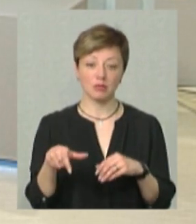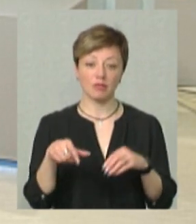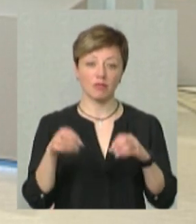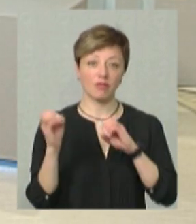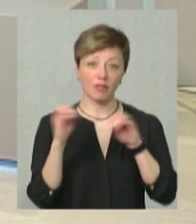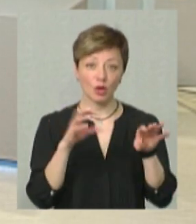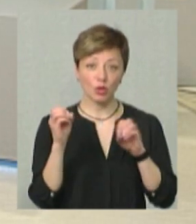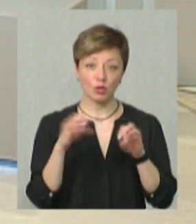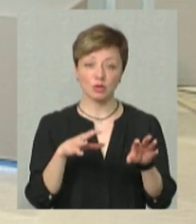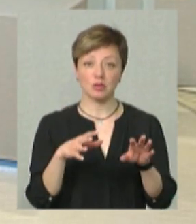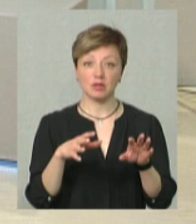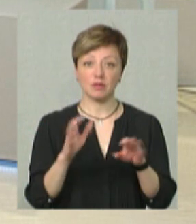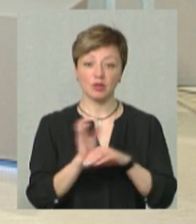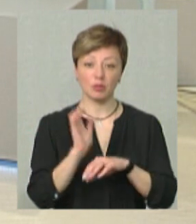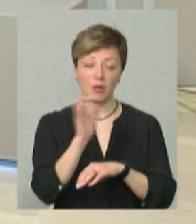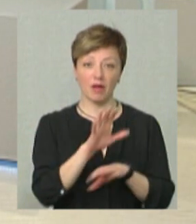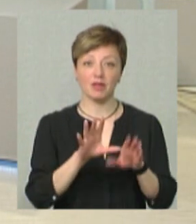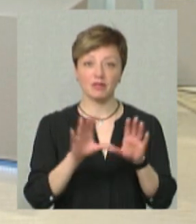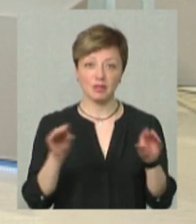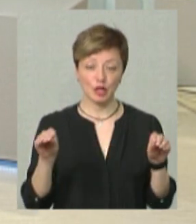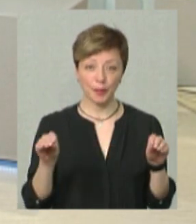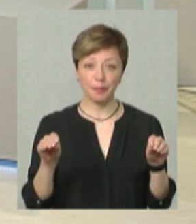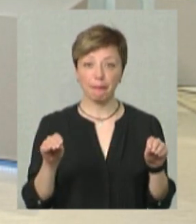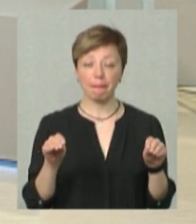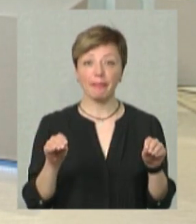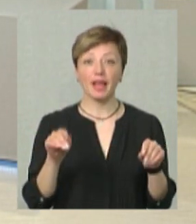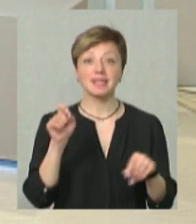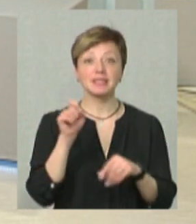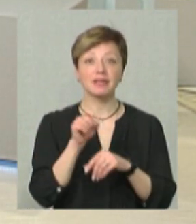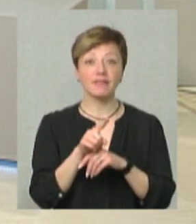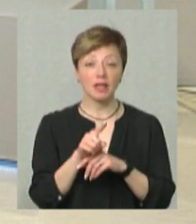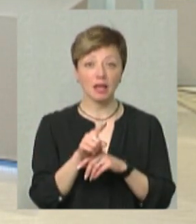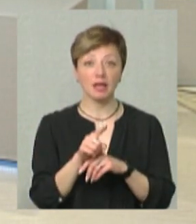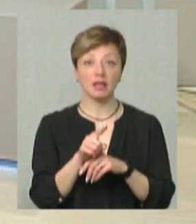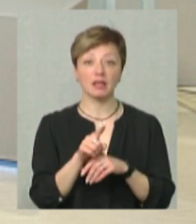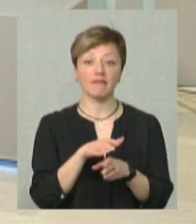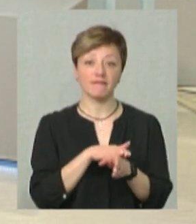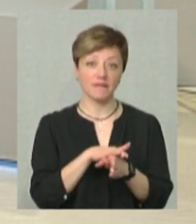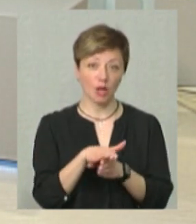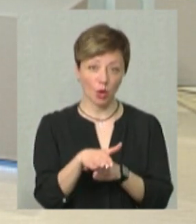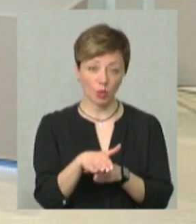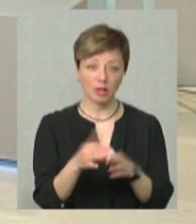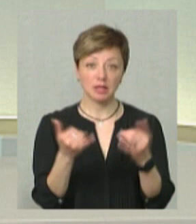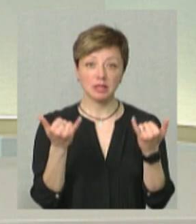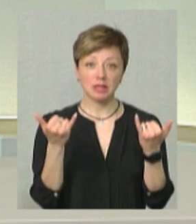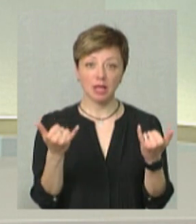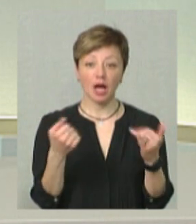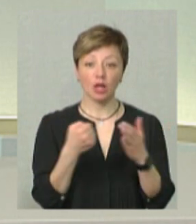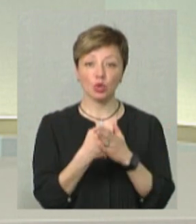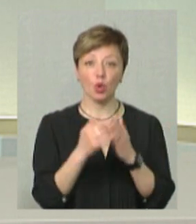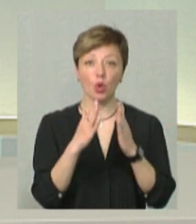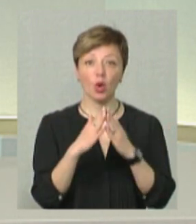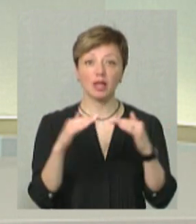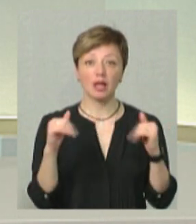це вигрузити, ми відправили все. Тобто, задача виповнена. Зараз до табору